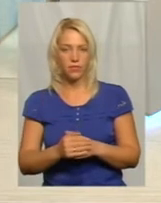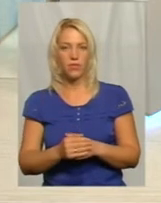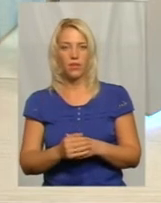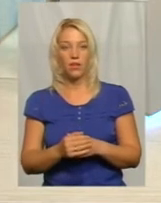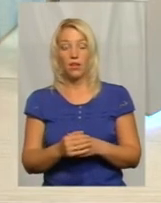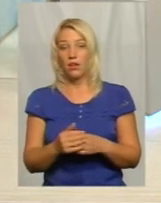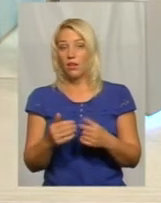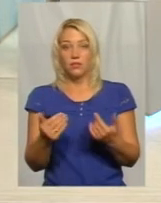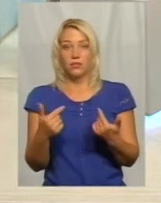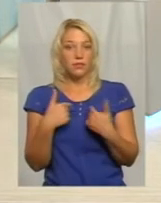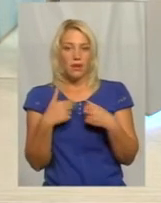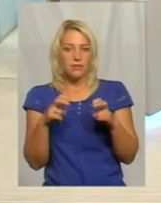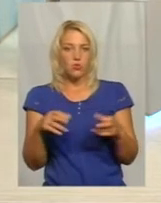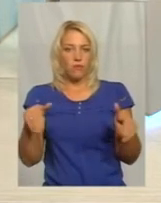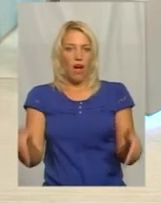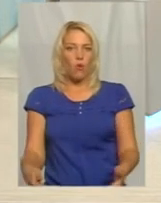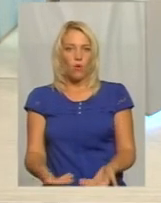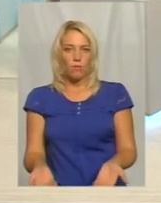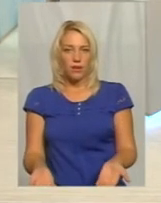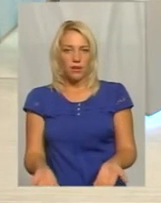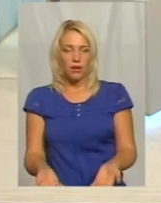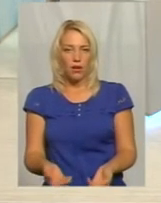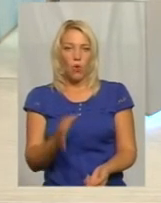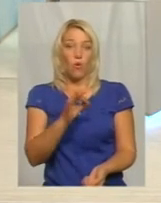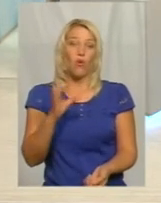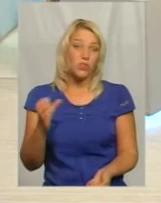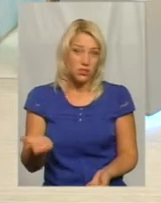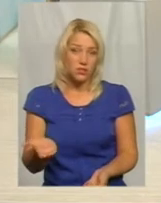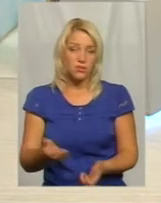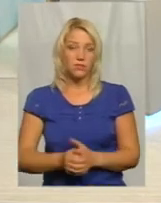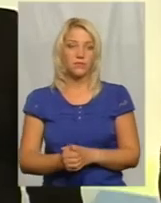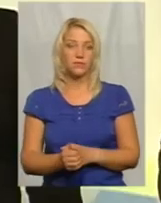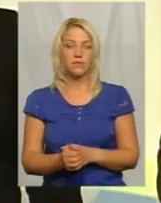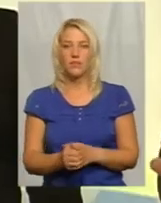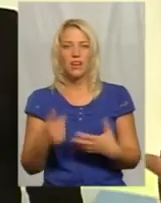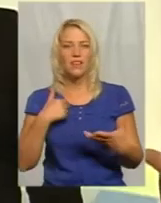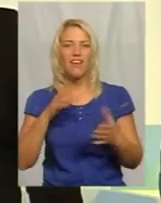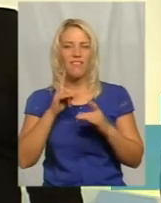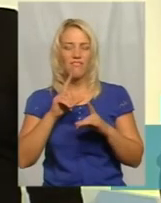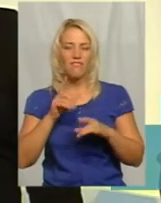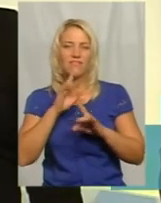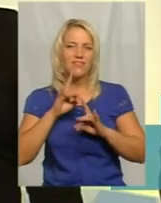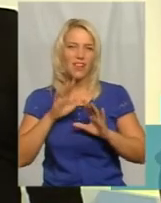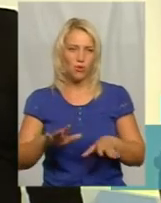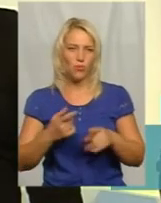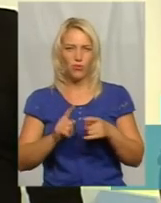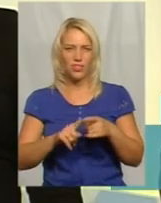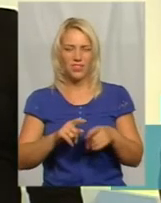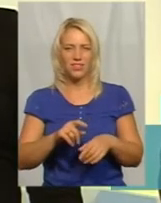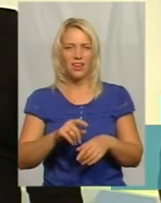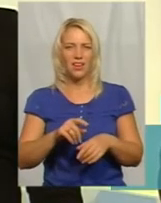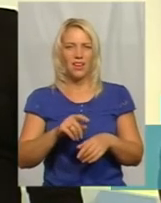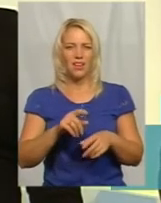Я сижу на копі. ООС. Я вообще не люблю вот эти вот аббревіатуры.